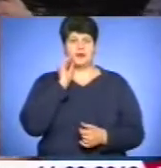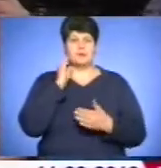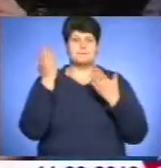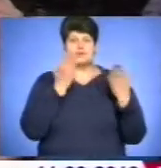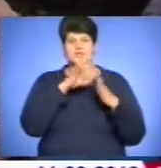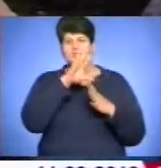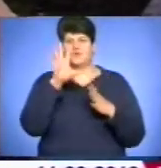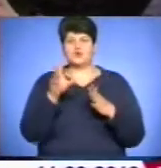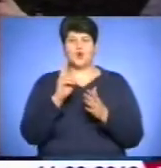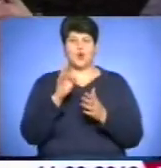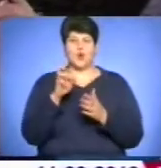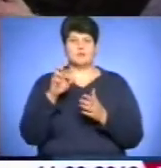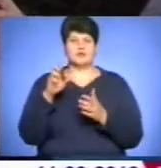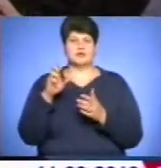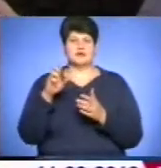Кобзаря?